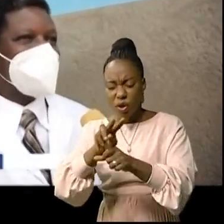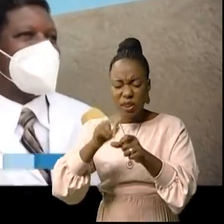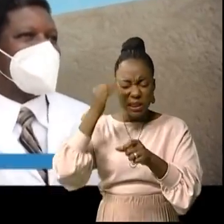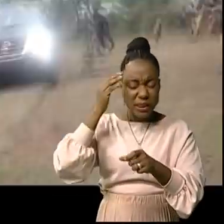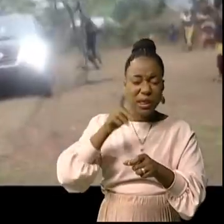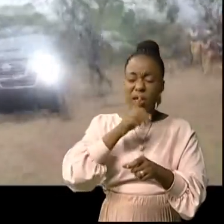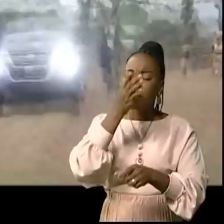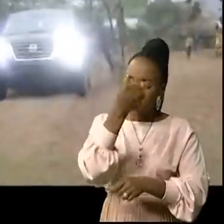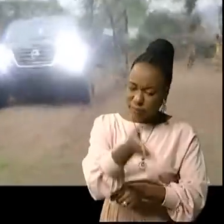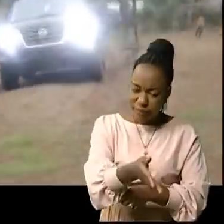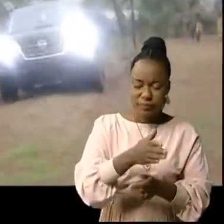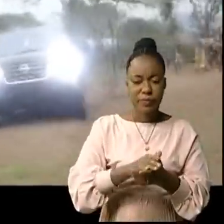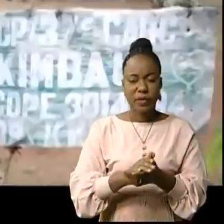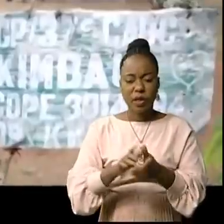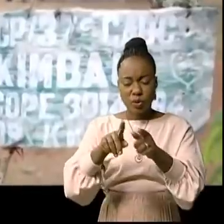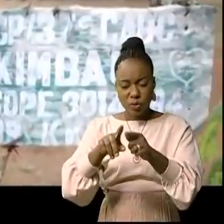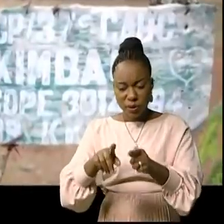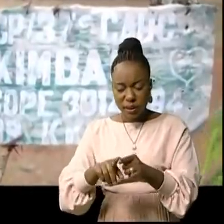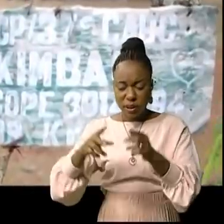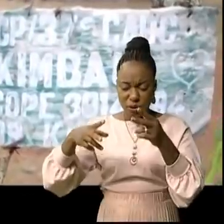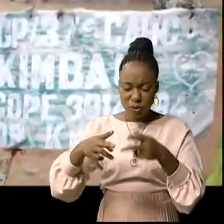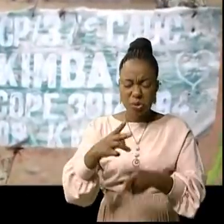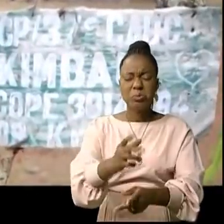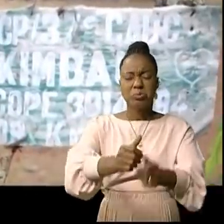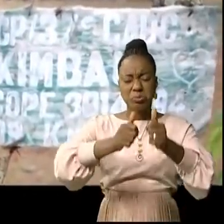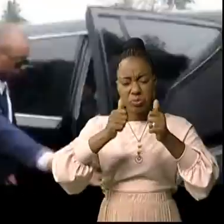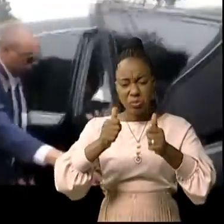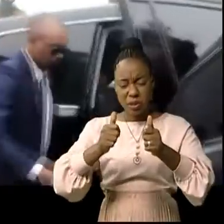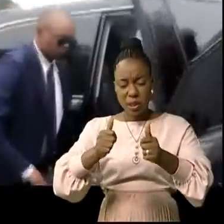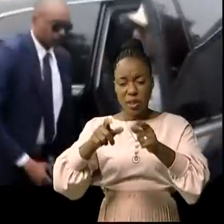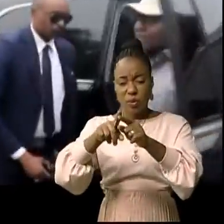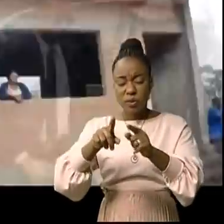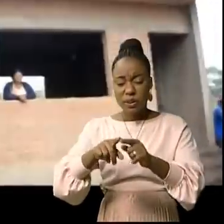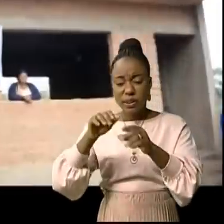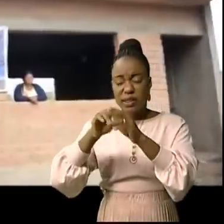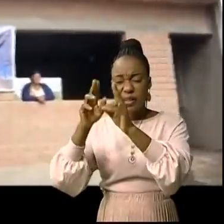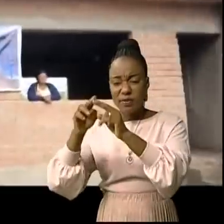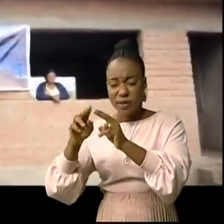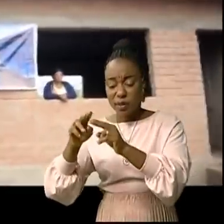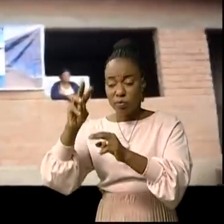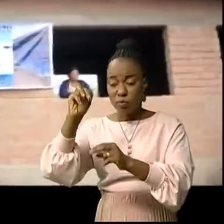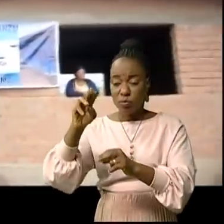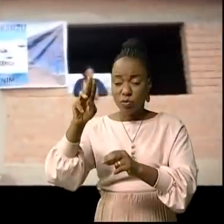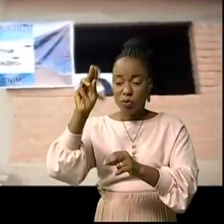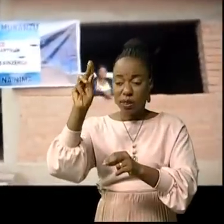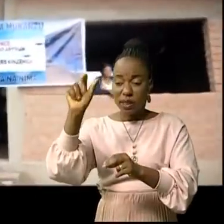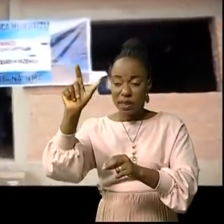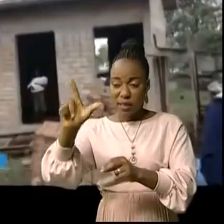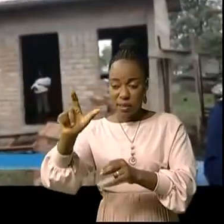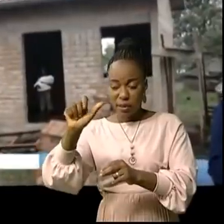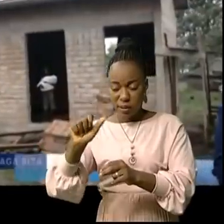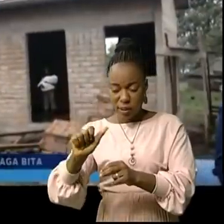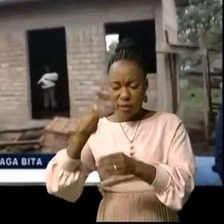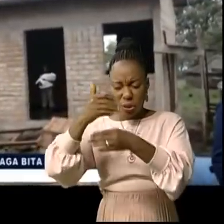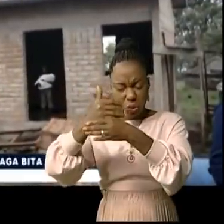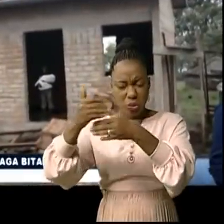se retrouvera ici. D'une inauguration à une autre, seule, de Kimbao, au village Moukala. École construite en matériaux